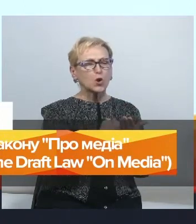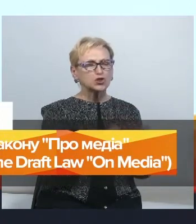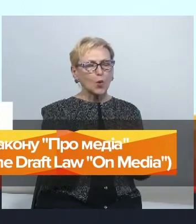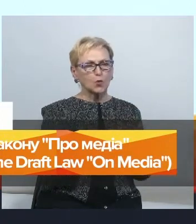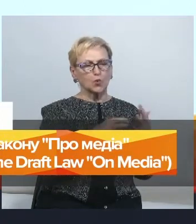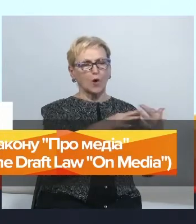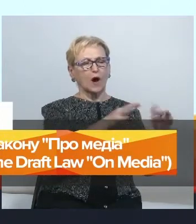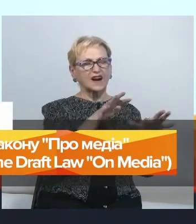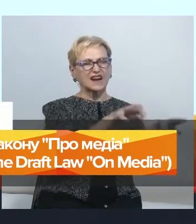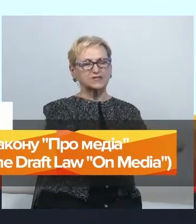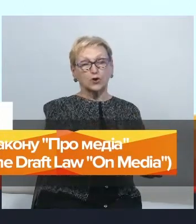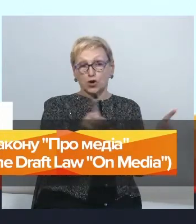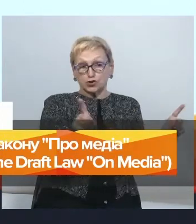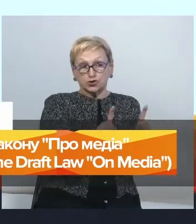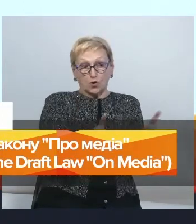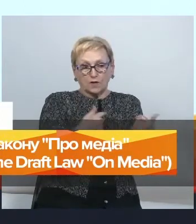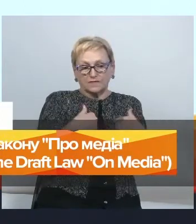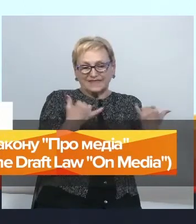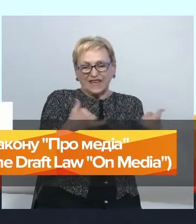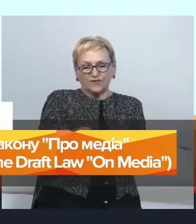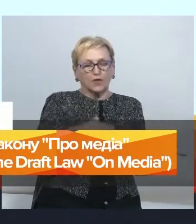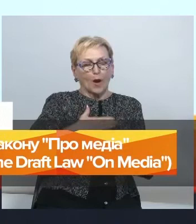Ну, що достатньо дивно, на мою думку, виглядає.